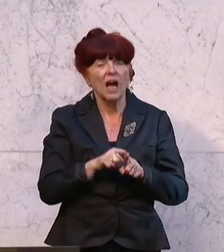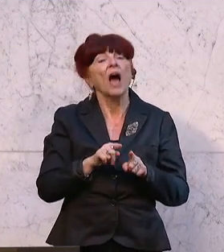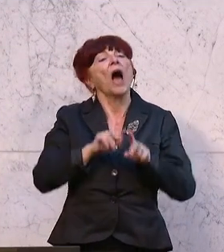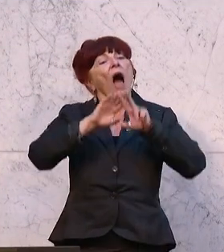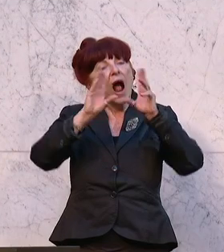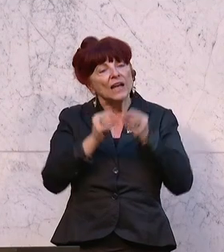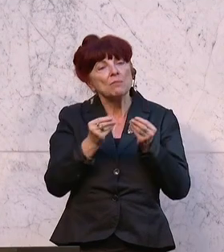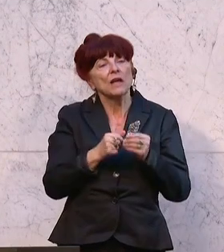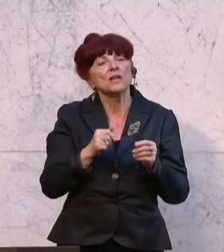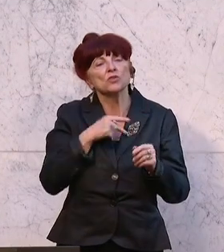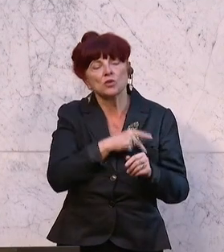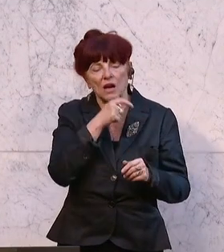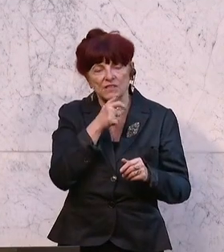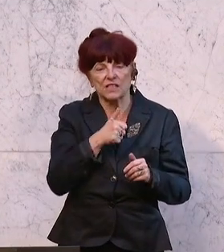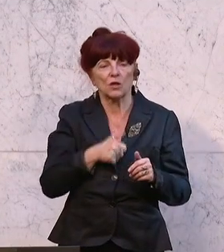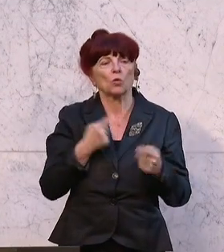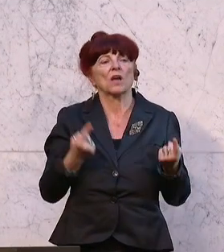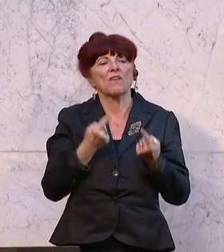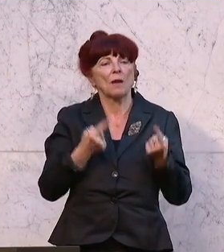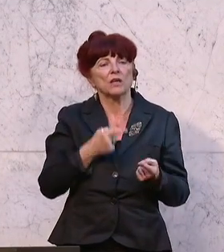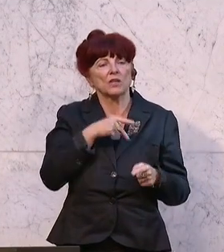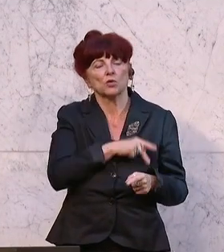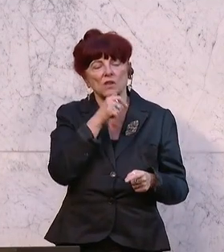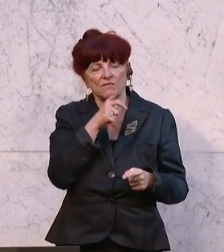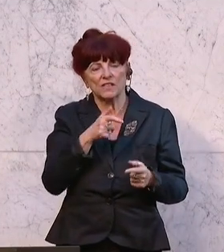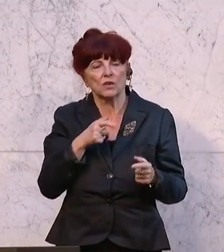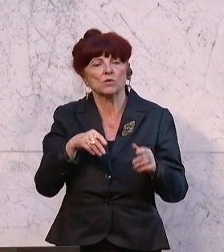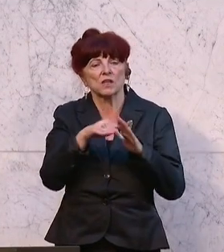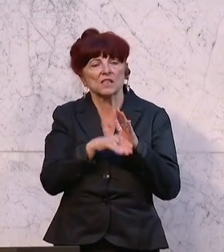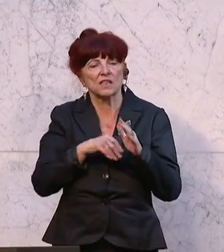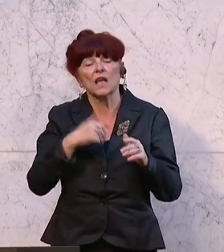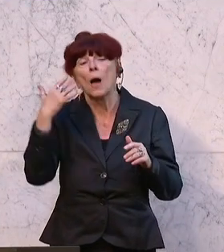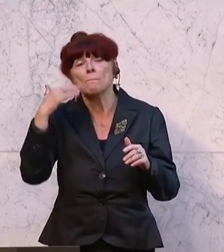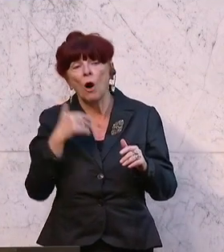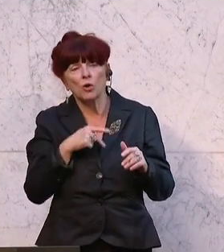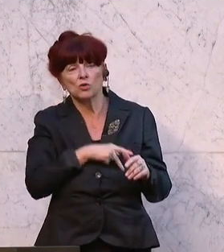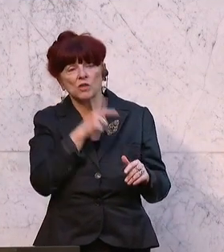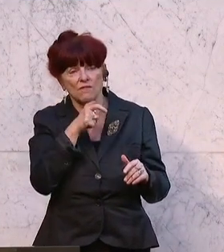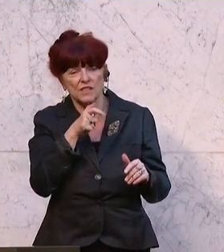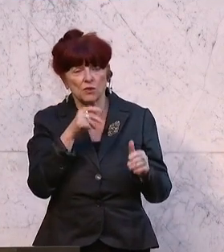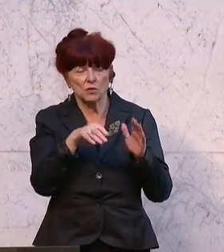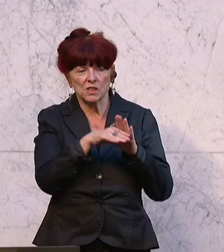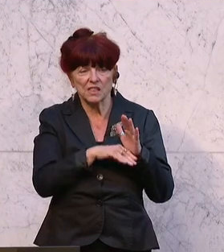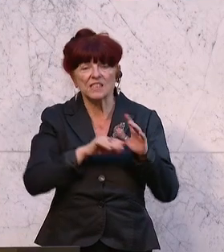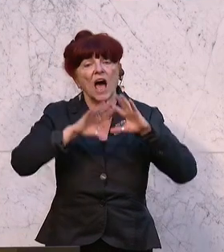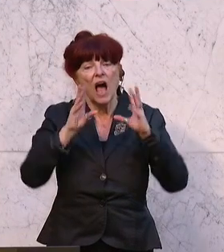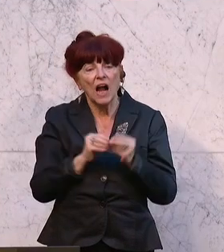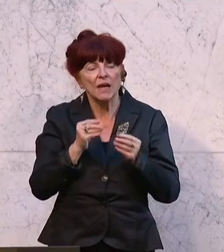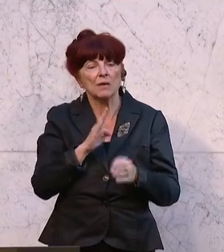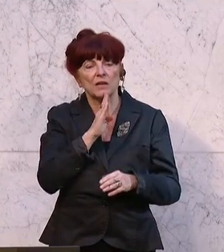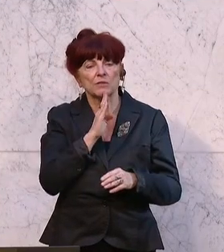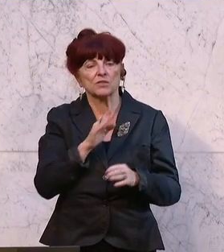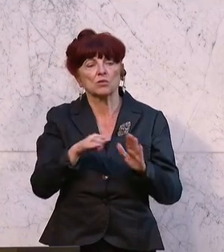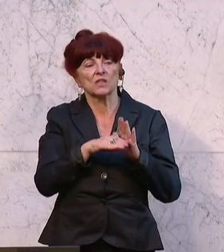Sozialversicherungsgesetz, das gewerbliche Sozialversicherungsgesetz, das Bauernsozialversicherungsgesetz, das allgemeine Pensionsgesetz, das